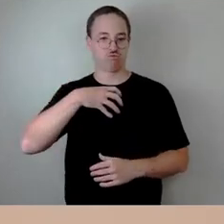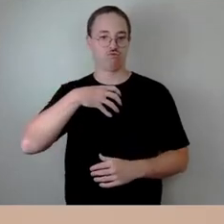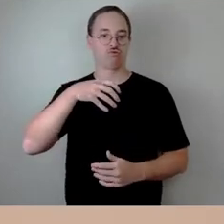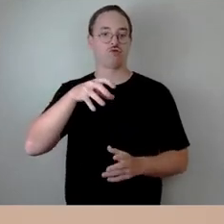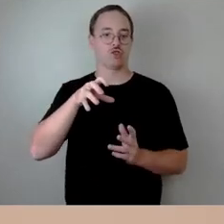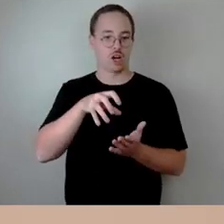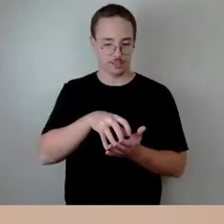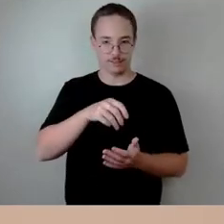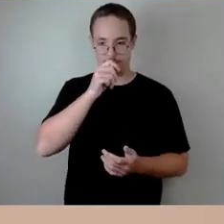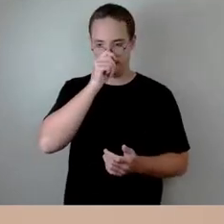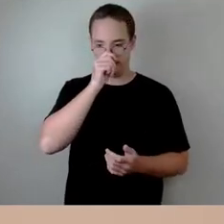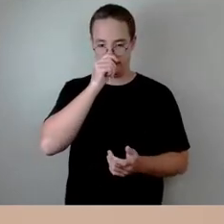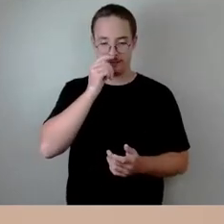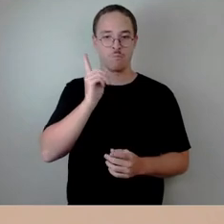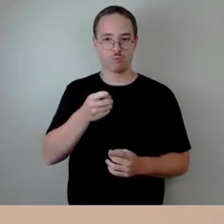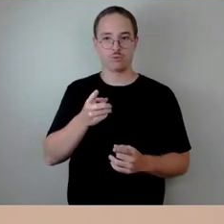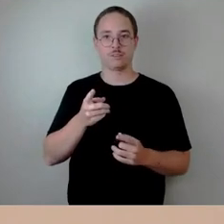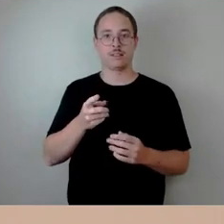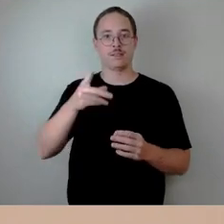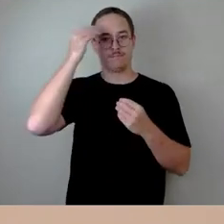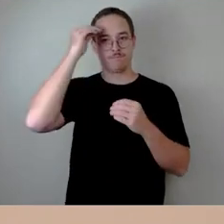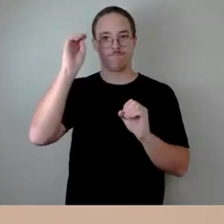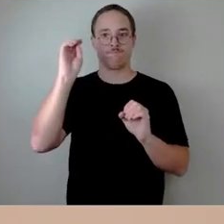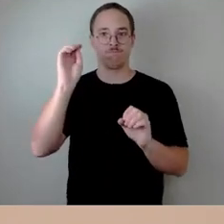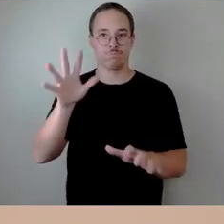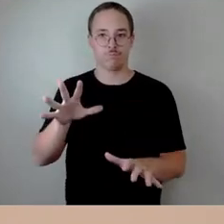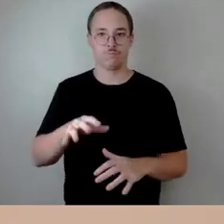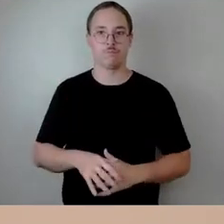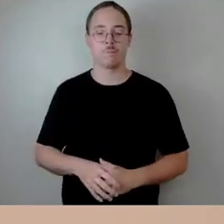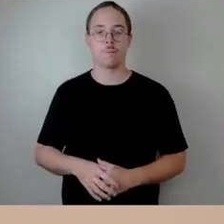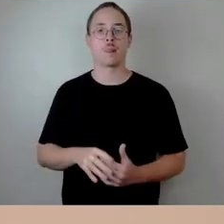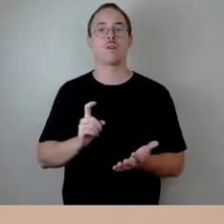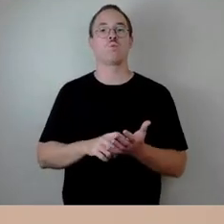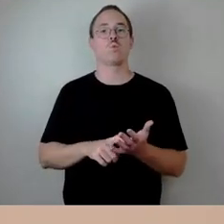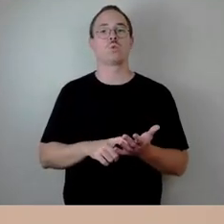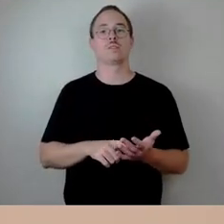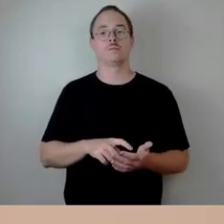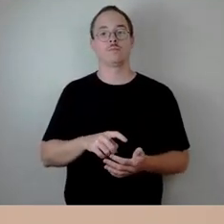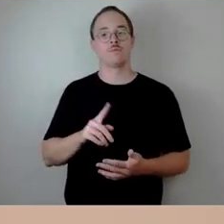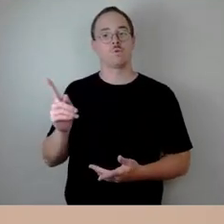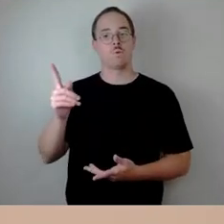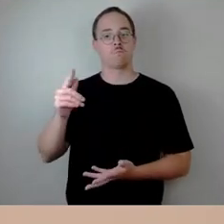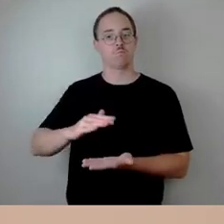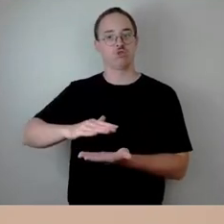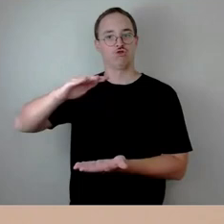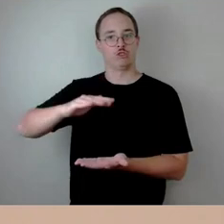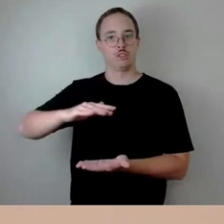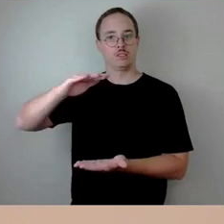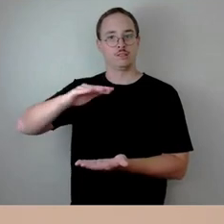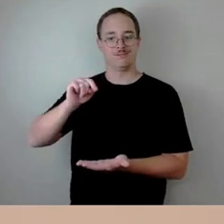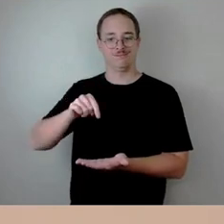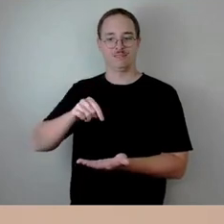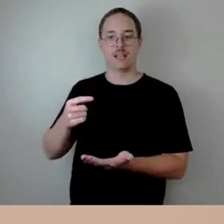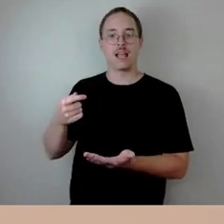weil im Etat keine ausreichende Finanzierung für diese Leistung von